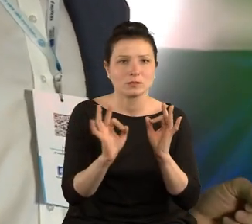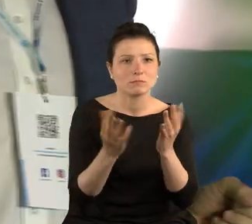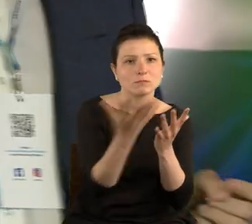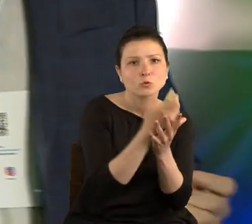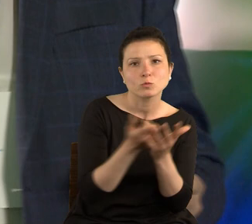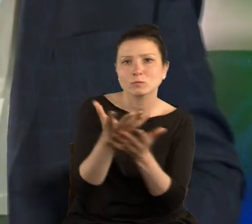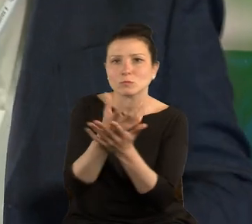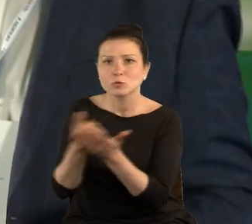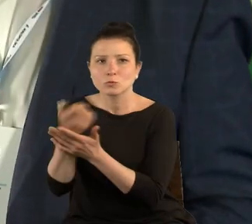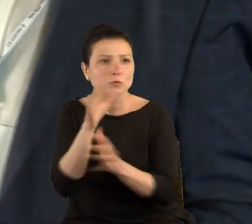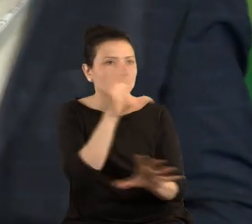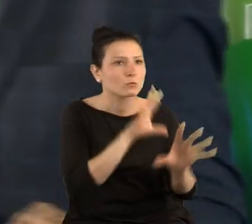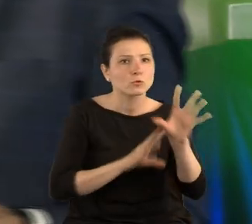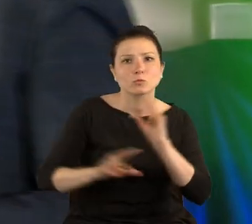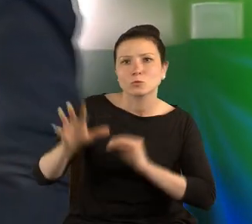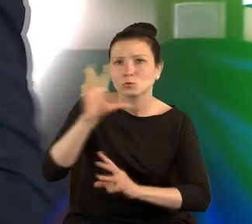otoczeniu,